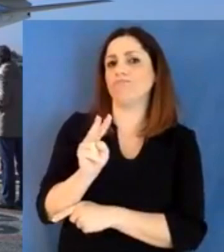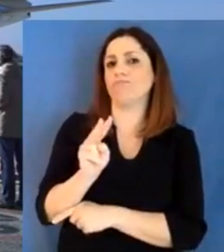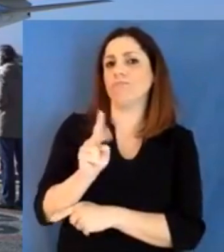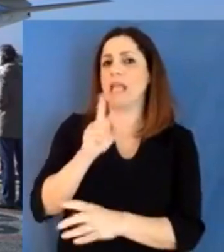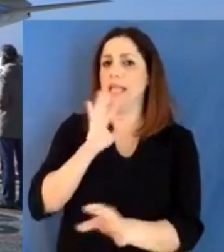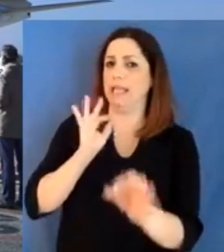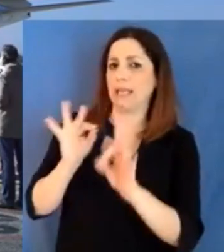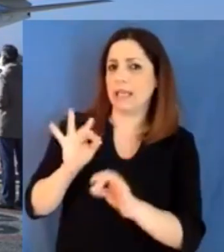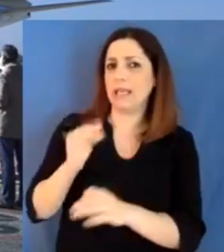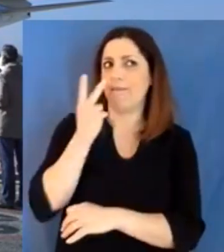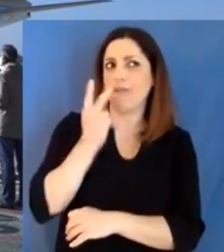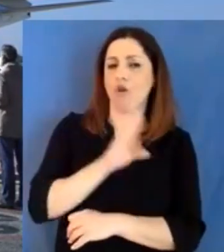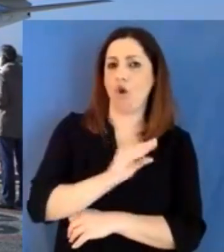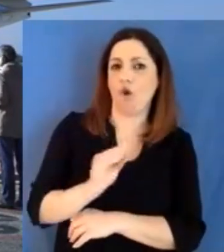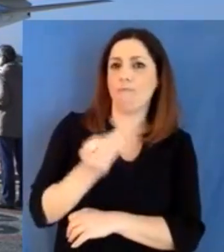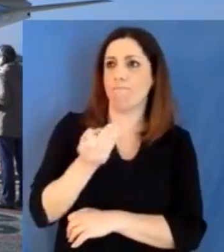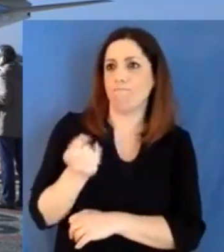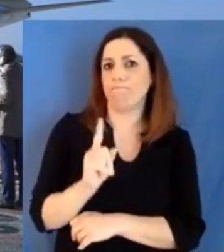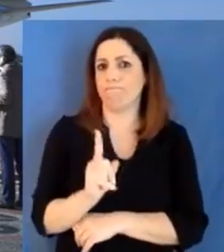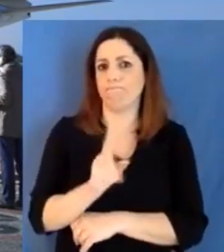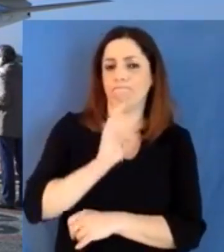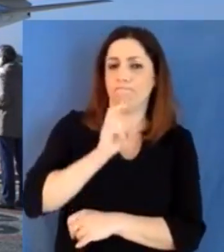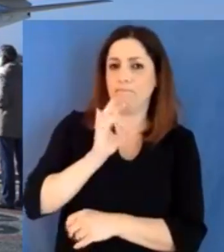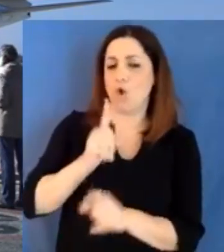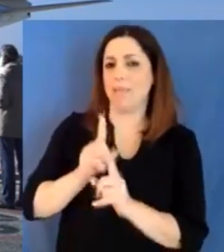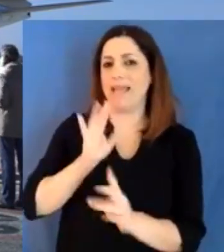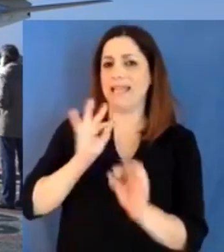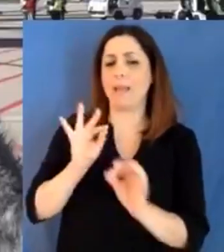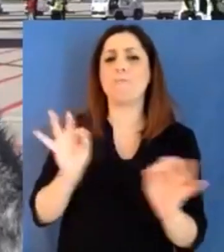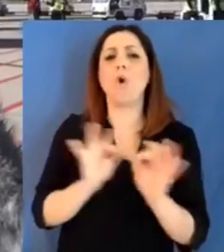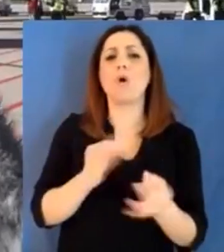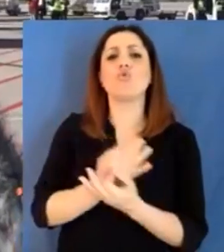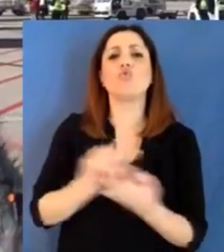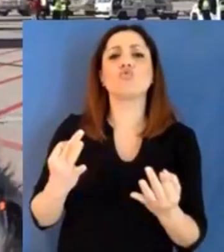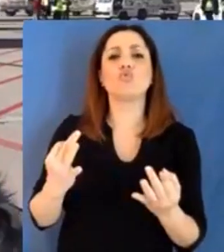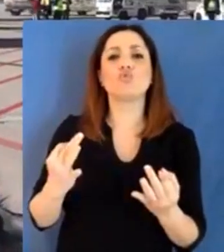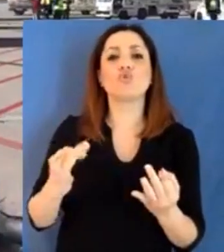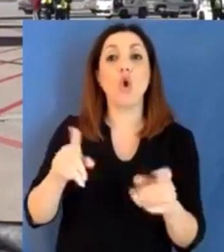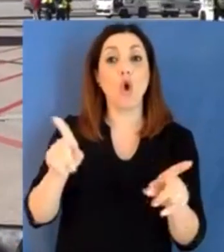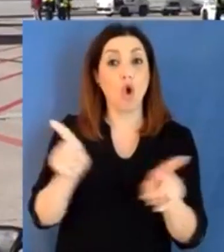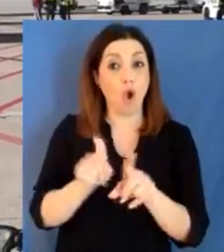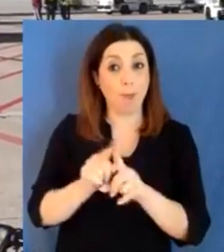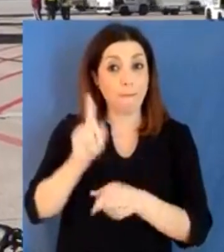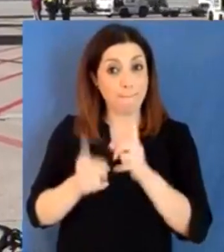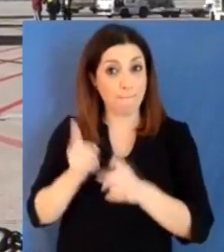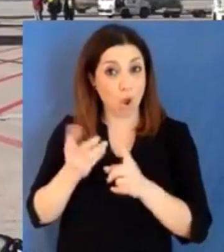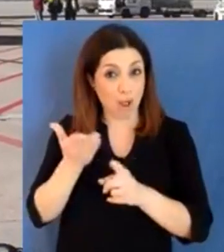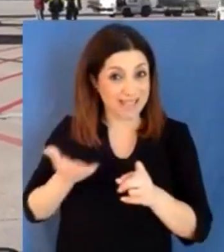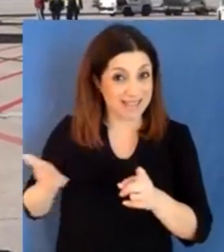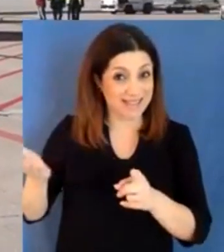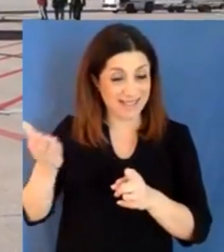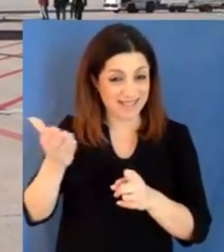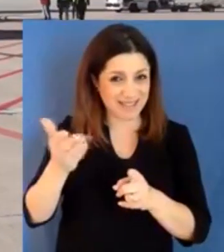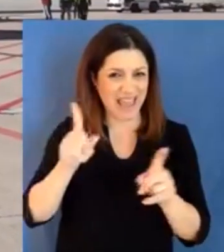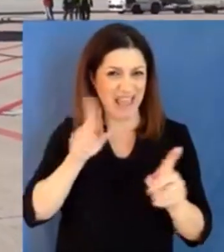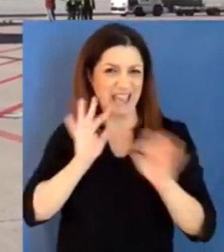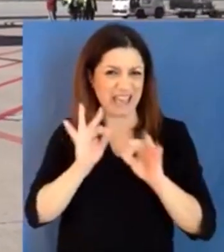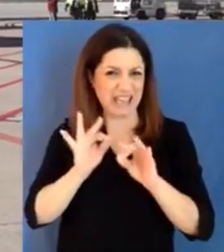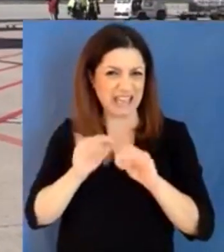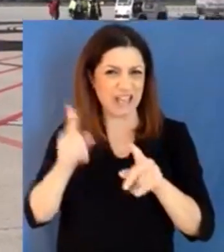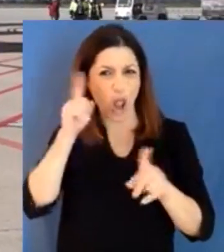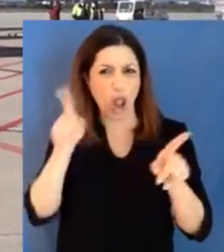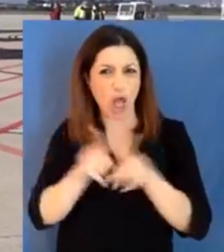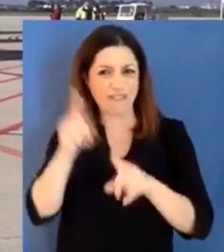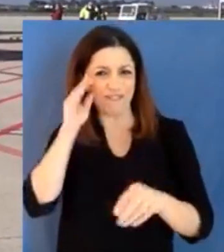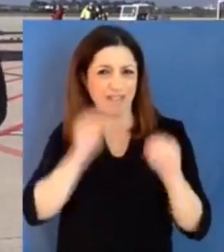volte i politici che ti fanno le critiche a prescindere, ti colpiscono quando ti devono colpire, ti rimproverano quando ti devono rimproverare e